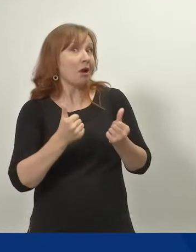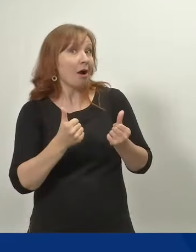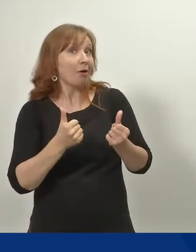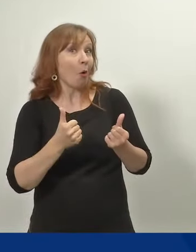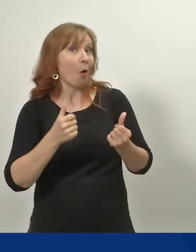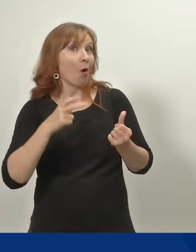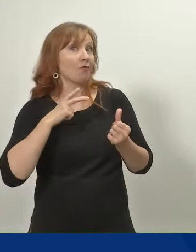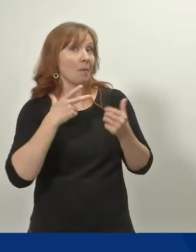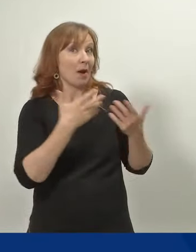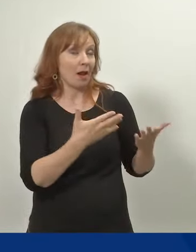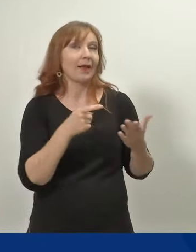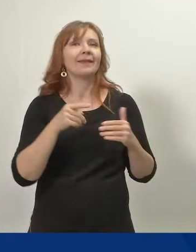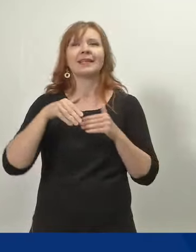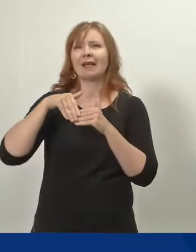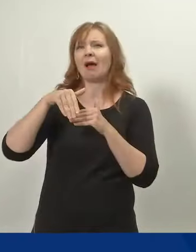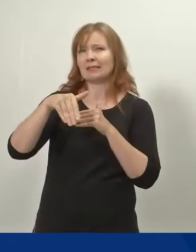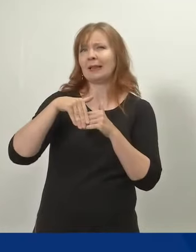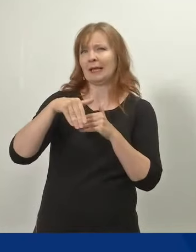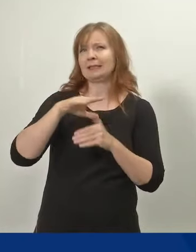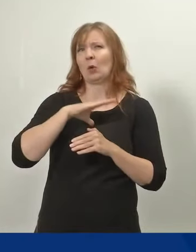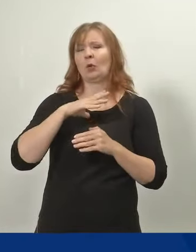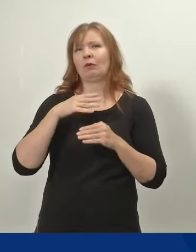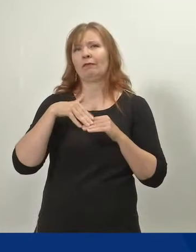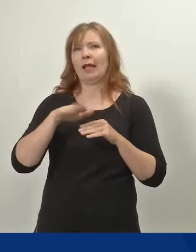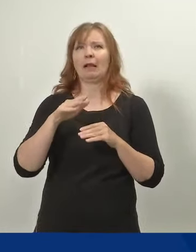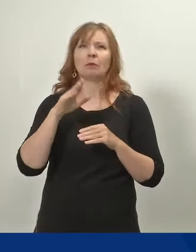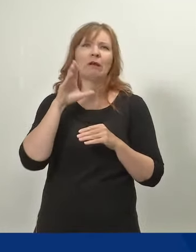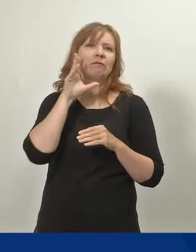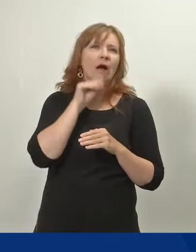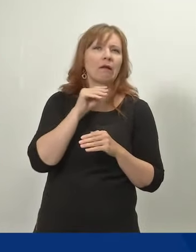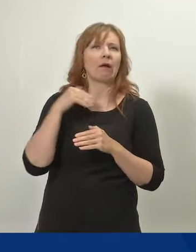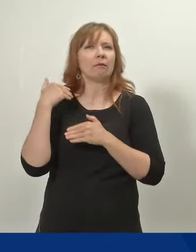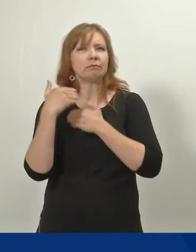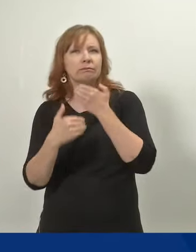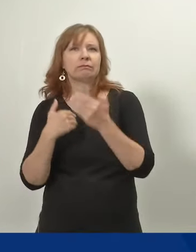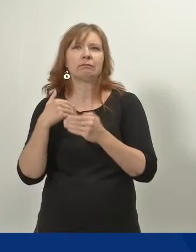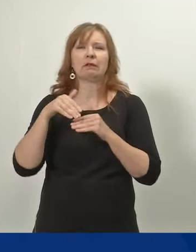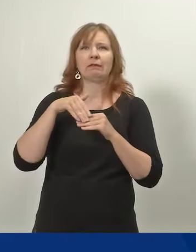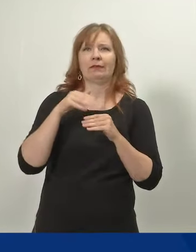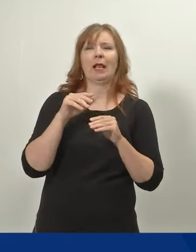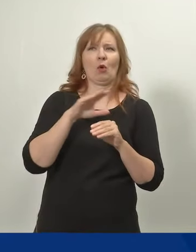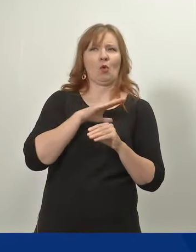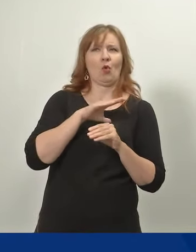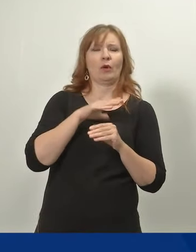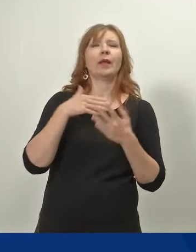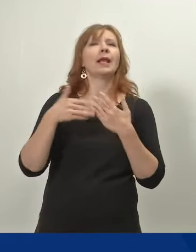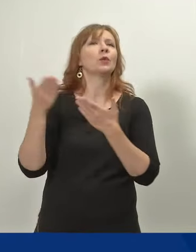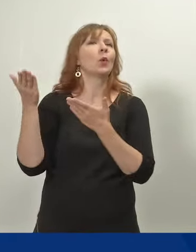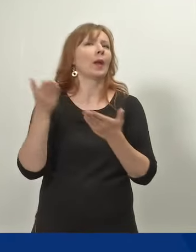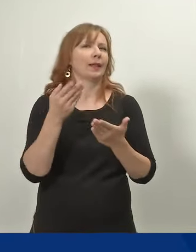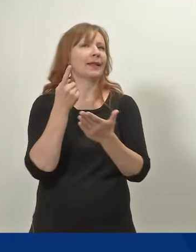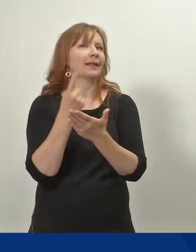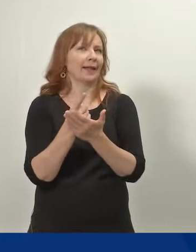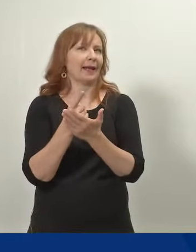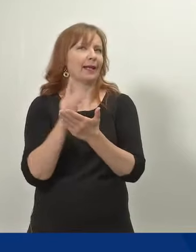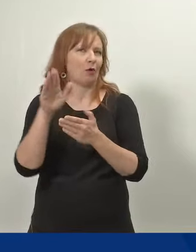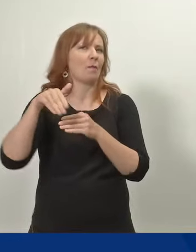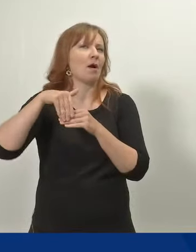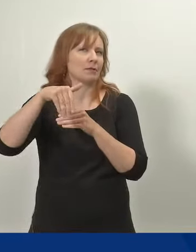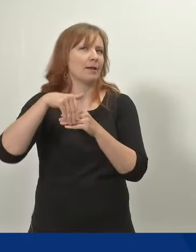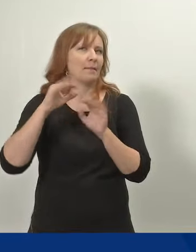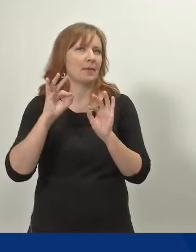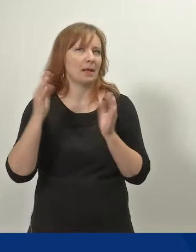havaittavissa vanhanaikaisia asenteita. Ja toivonkin, että tämä uudistus nyt kannustaa